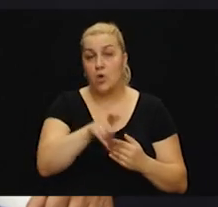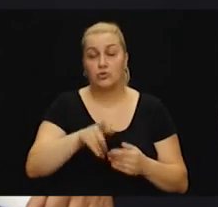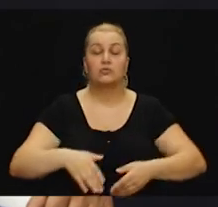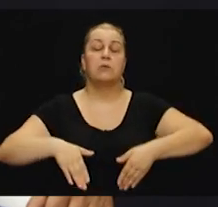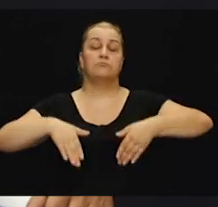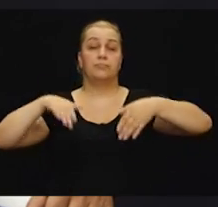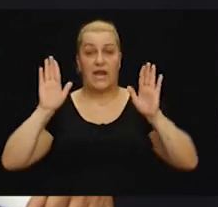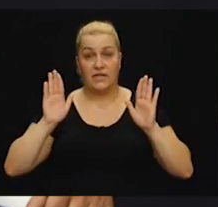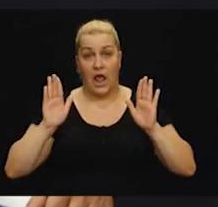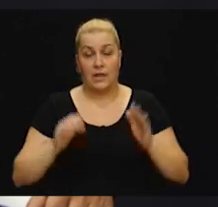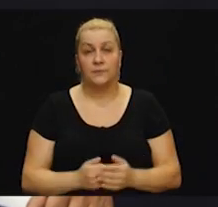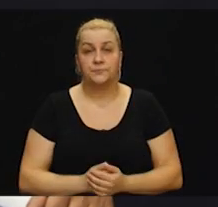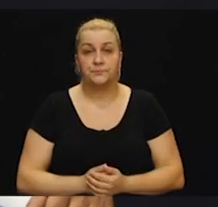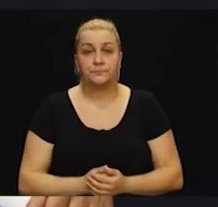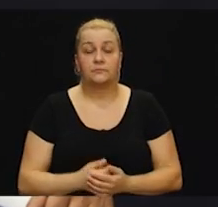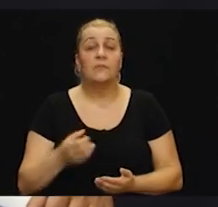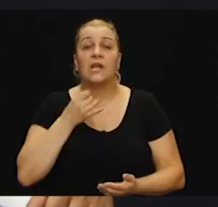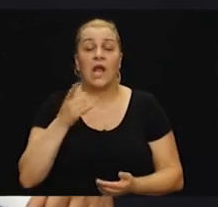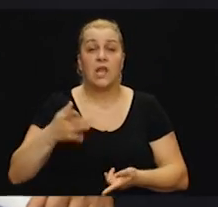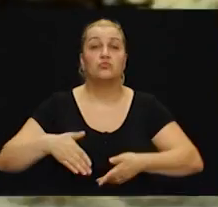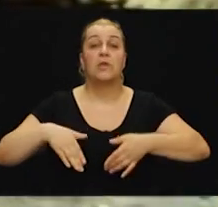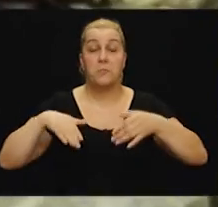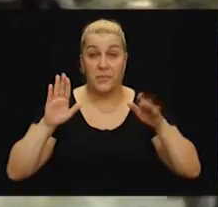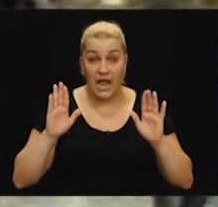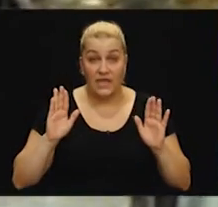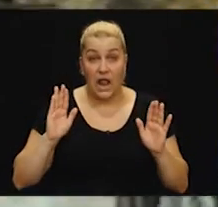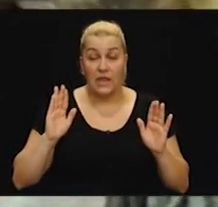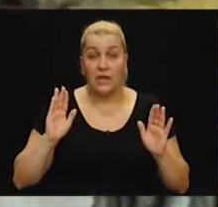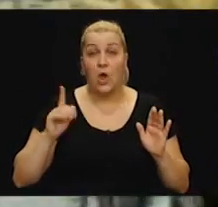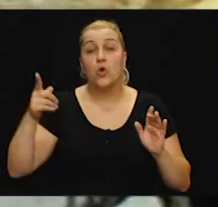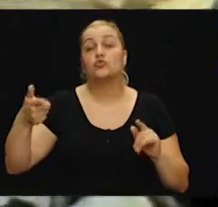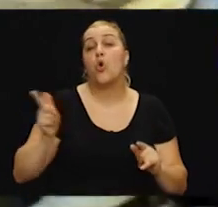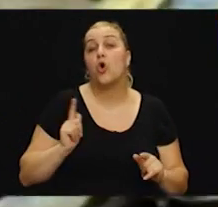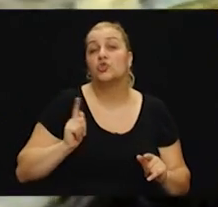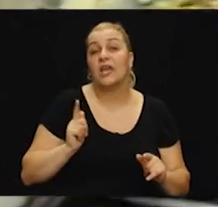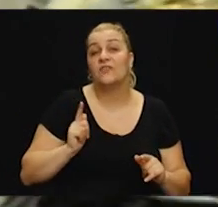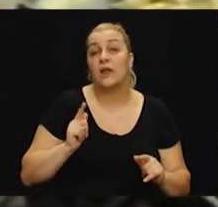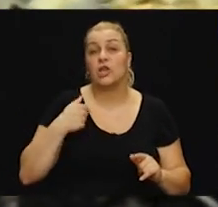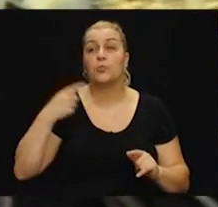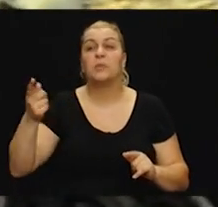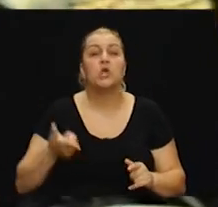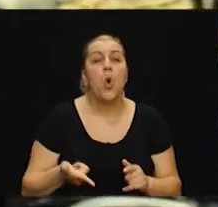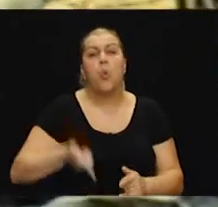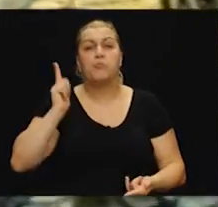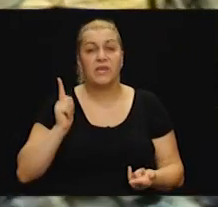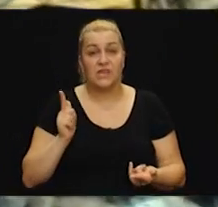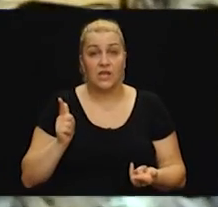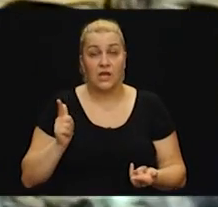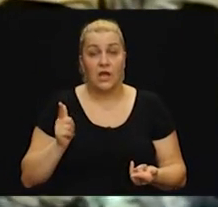predali, jer su bili prisiljeni na to. Kad su se predavali, očekivali su najprije da ćemo ih ubiti.